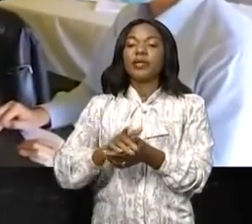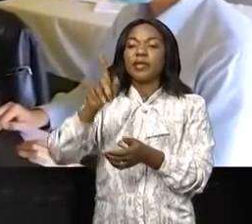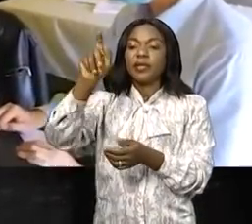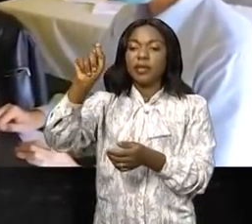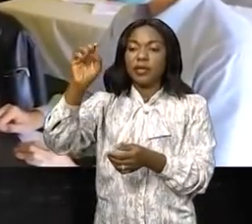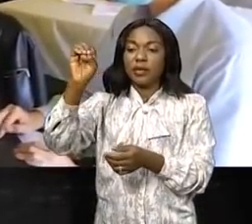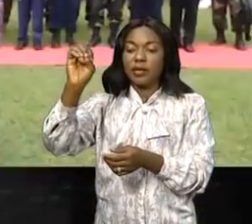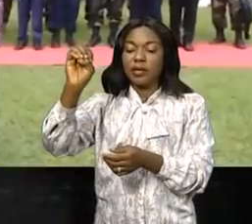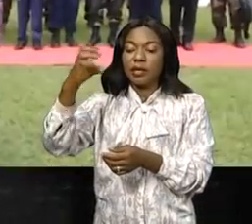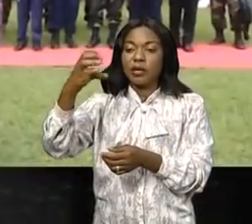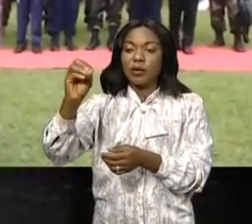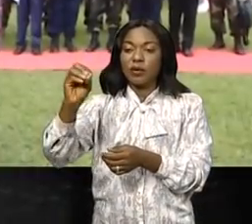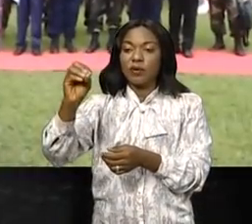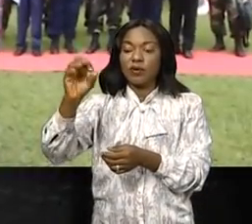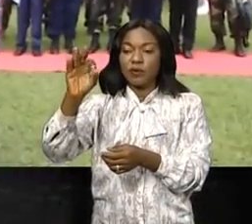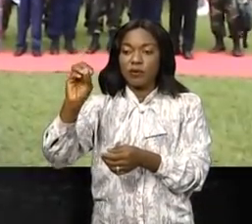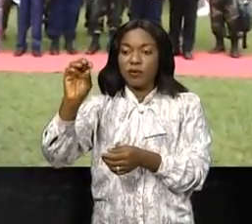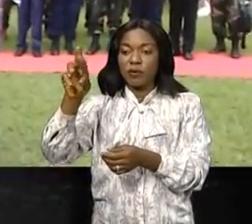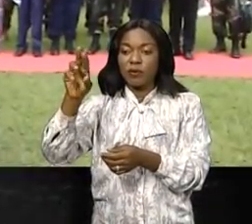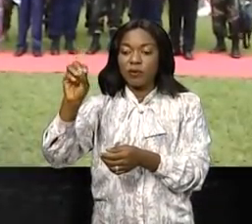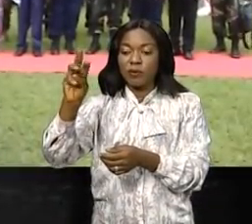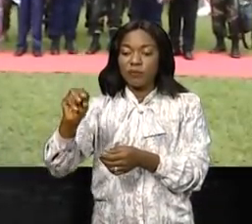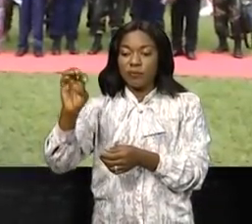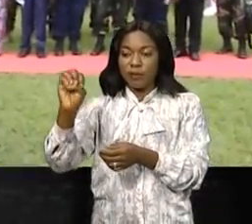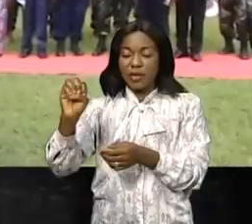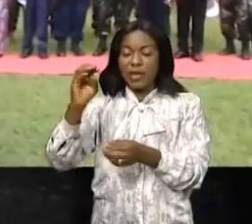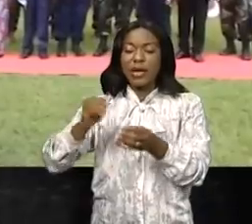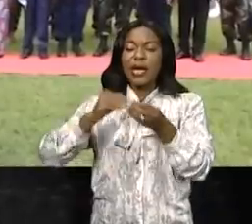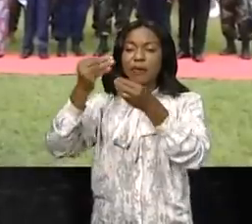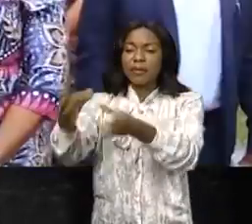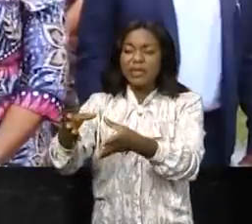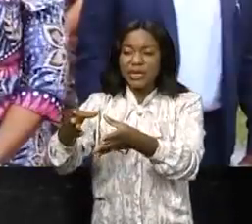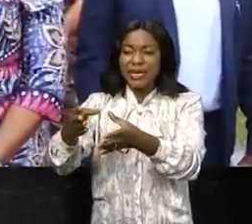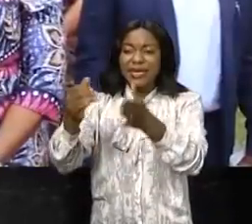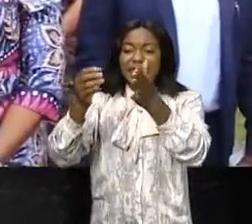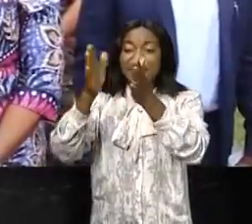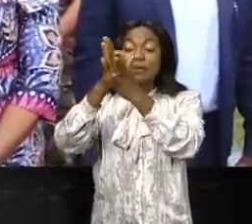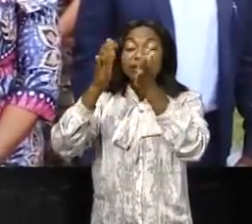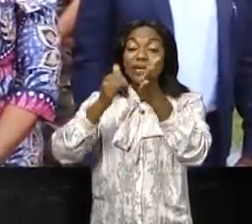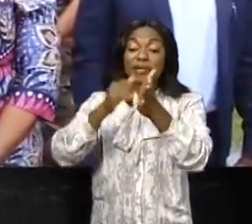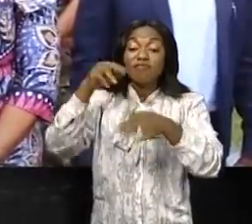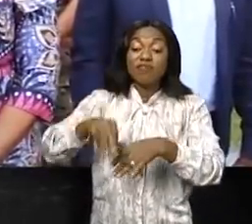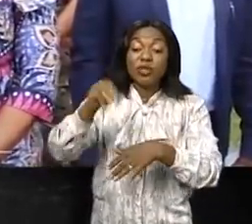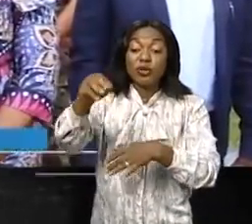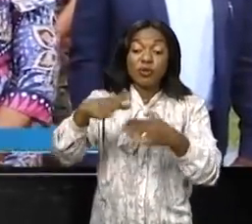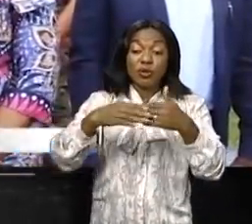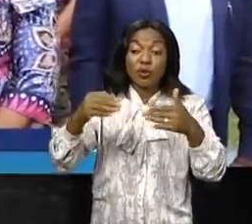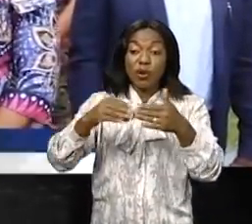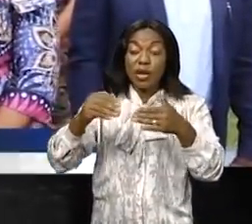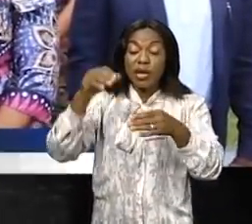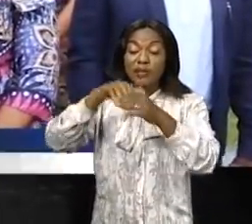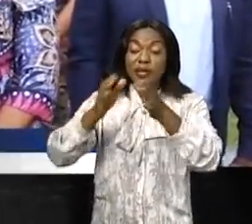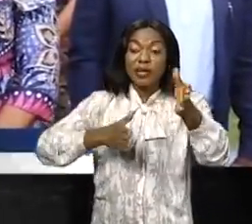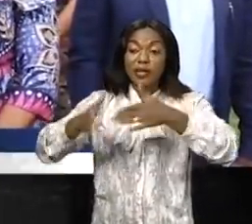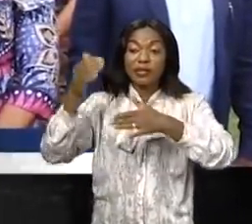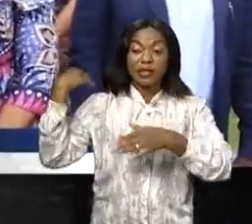injecté plus de 16 millions de dollars américains dans le projet d'intérêt communautaire. Nous sommes juste venus pour entendre des